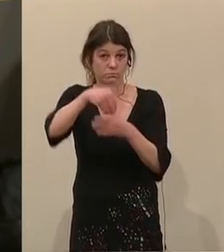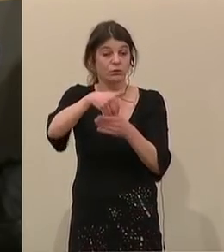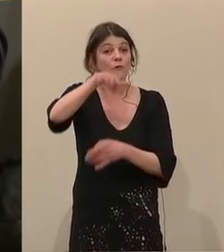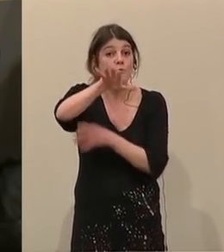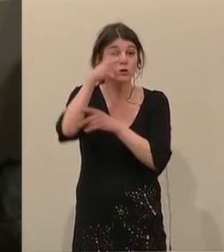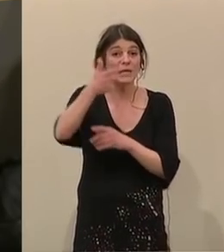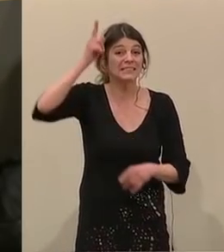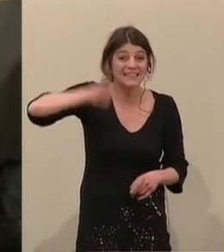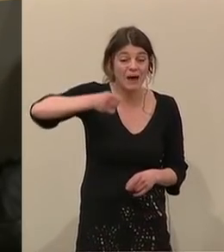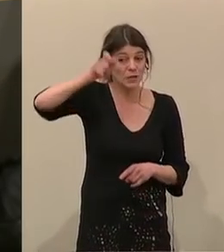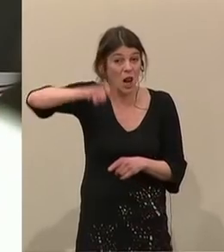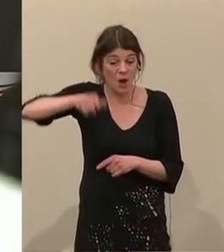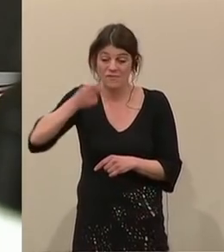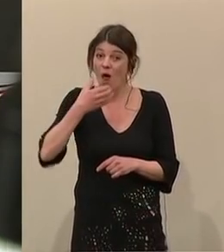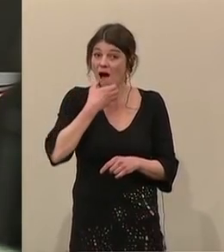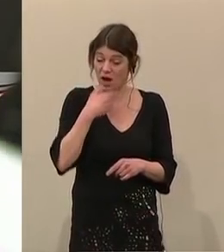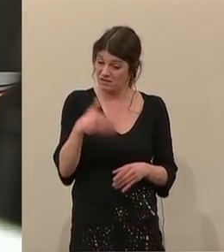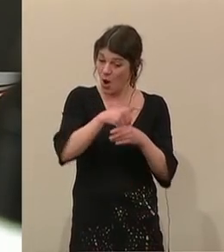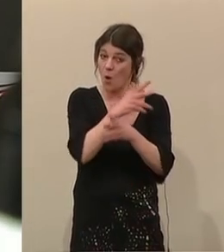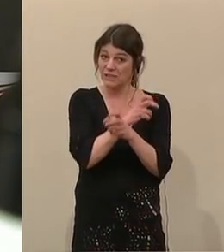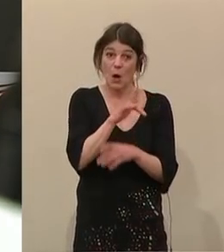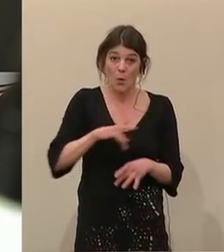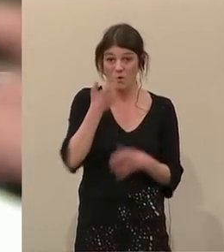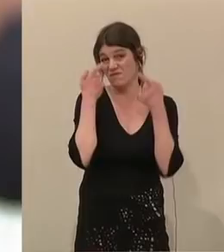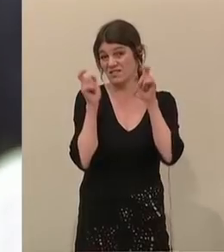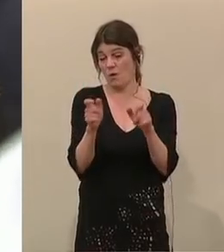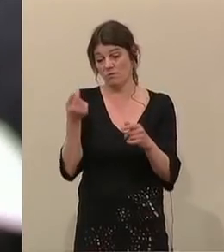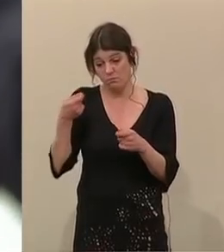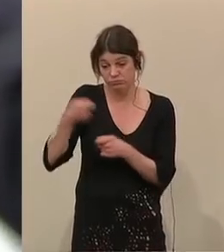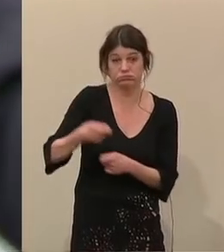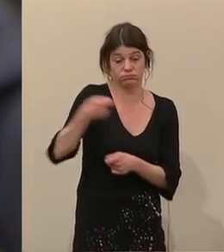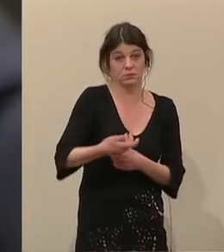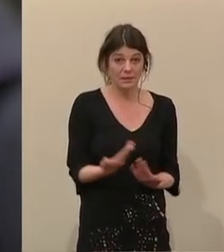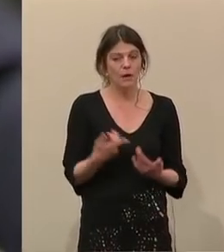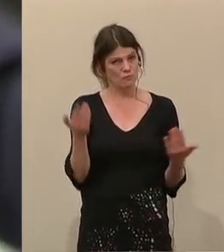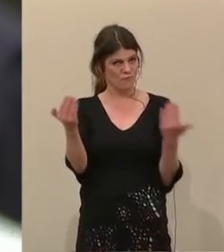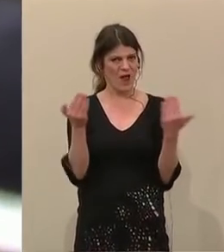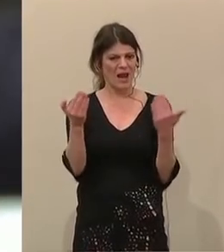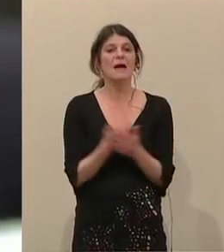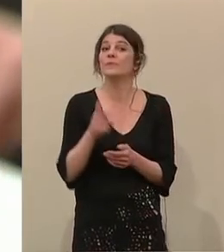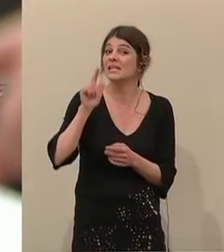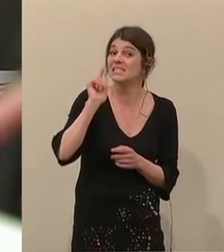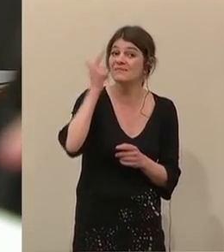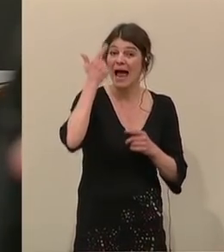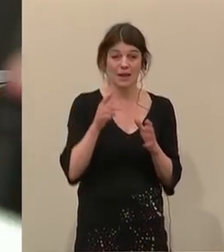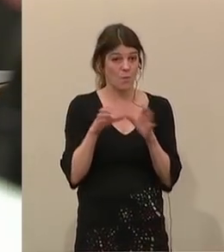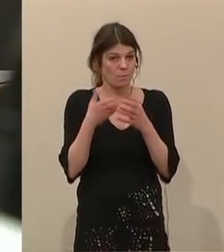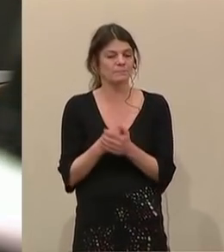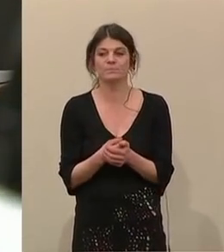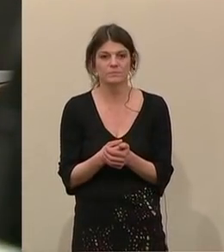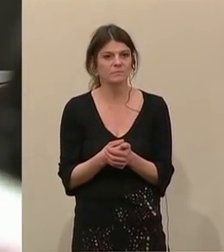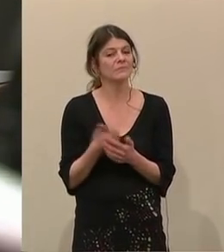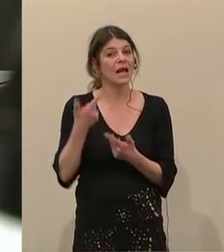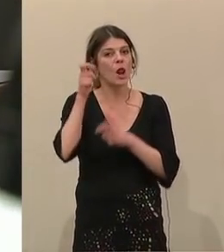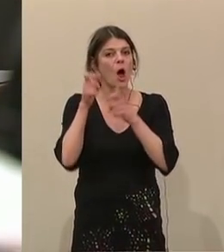25.000 Afghanen sind in Österreich in der Grundversorgung. Damit Sie nur einen Vergleich haben, die zweite Position nehmen